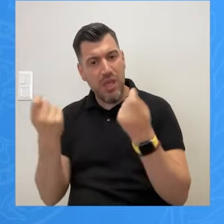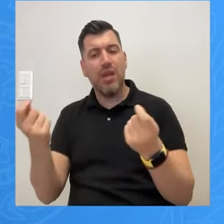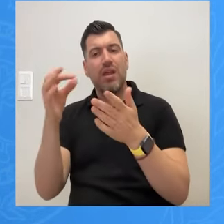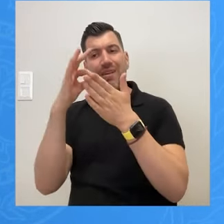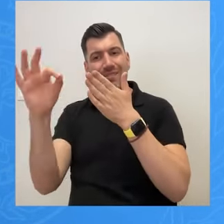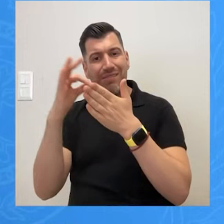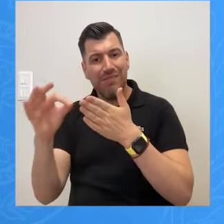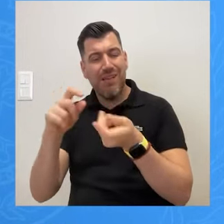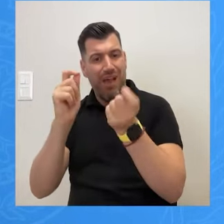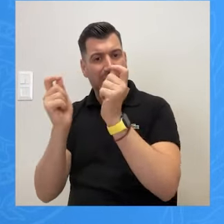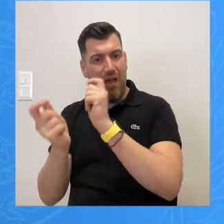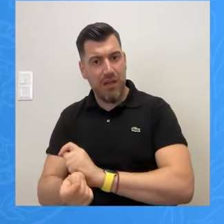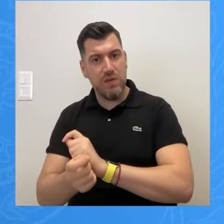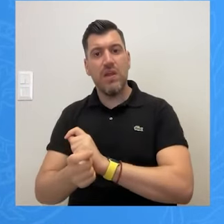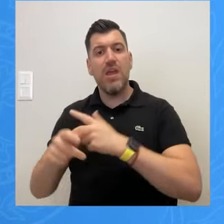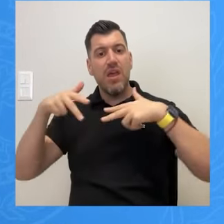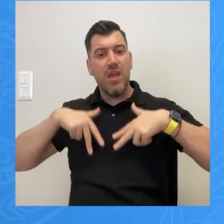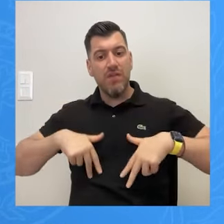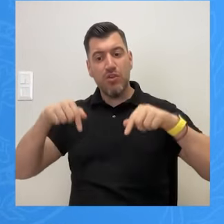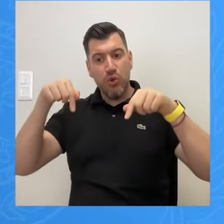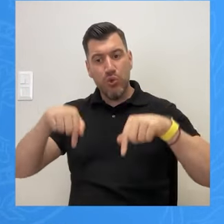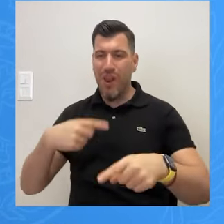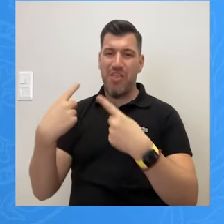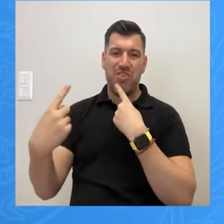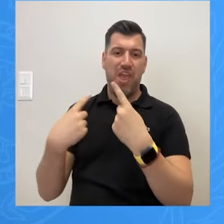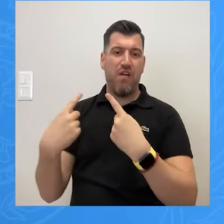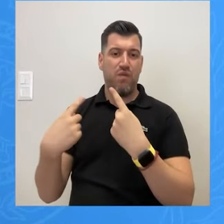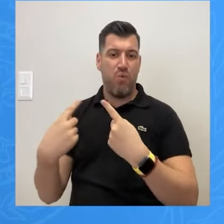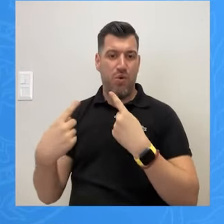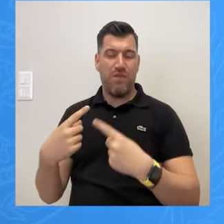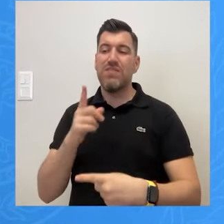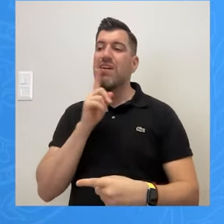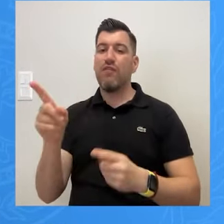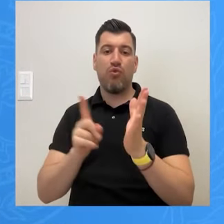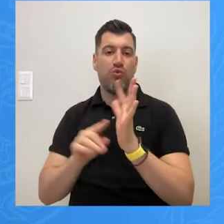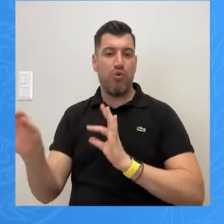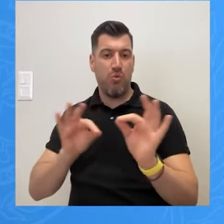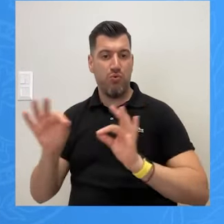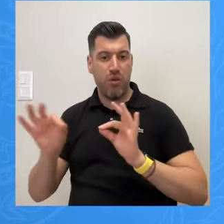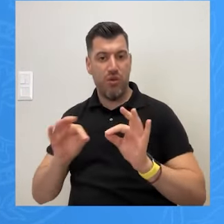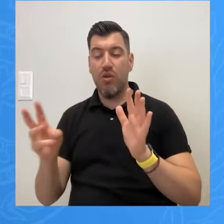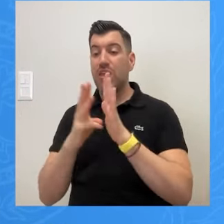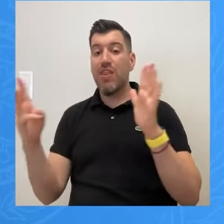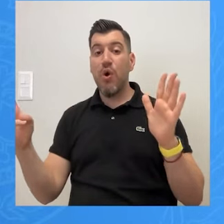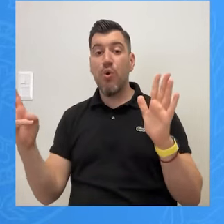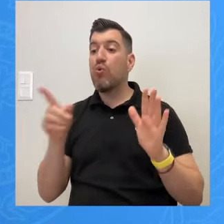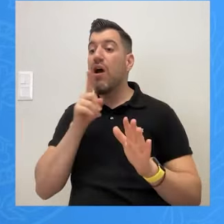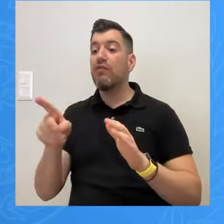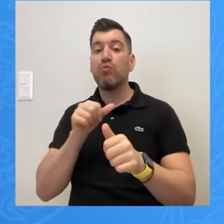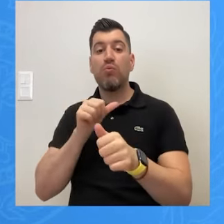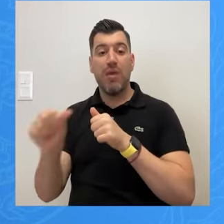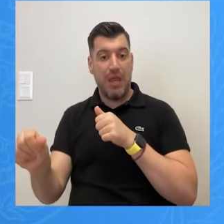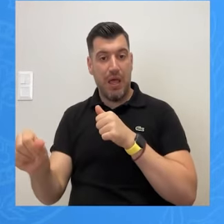φέρνει και βάζει σε διαβούλευση. Έχει βάλει σε διαβούλευση το νομοσχέδιο και στις 18 του μήνα το